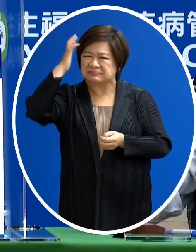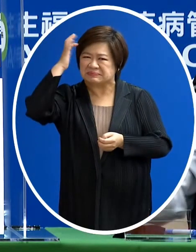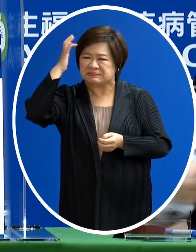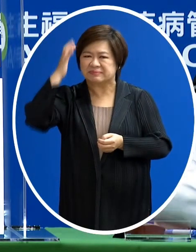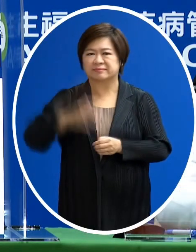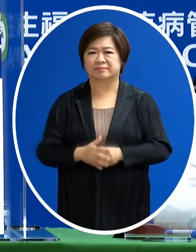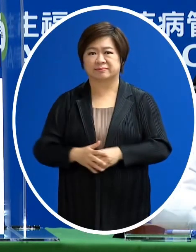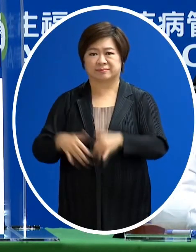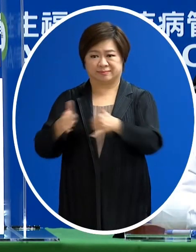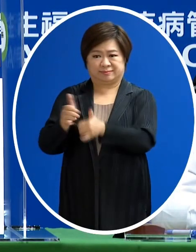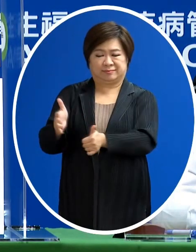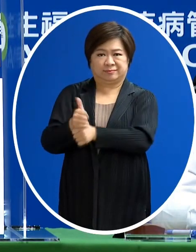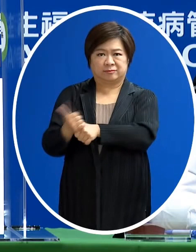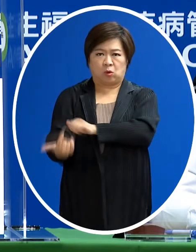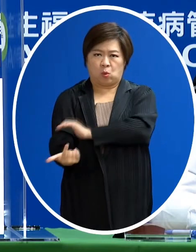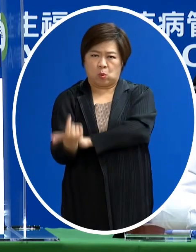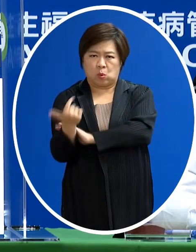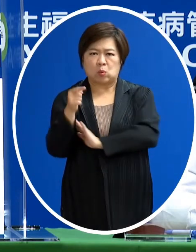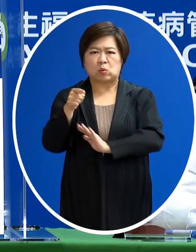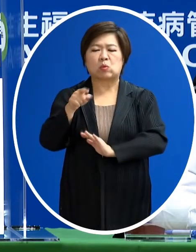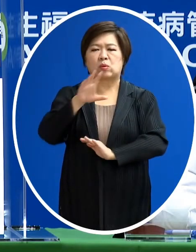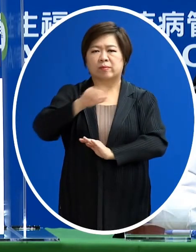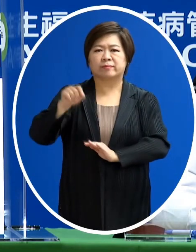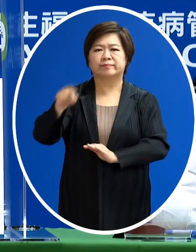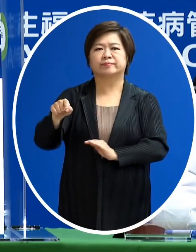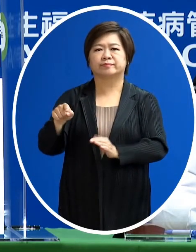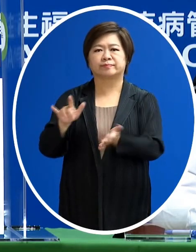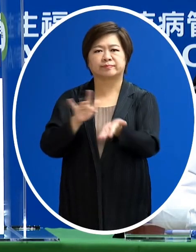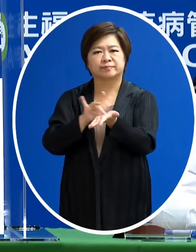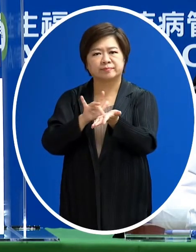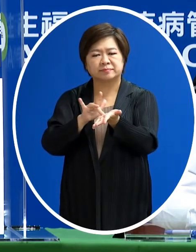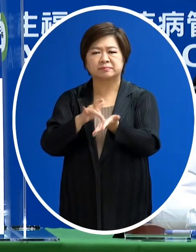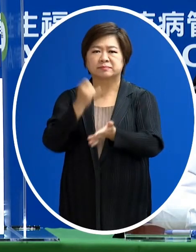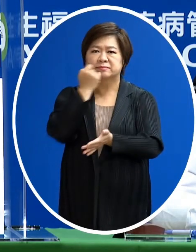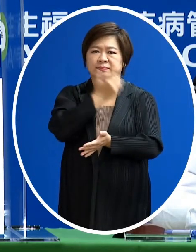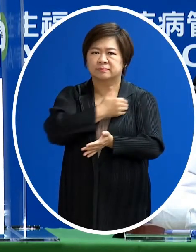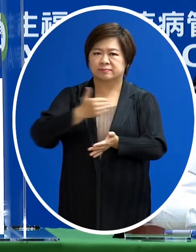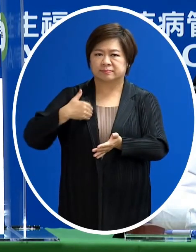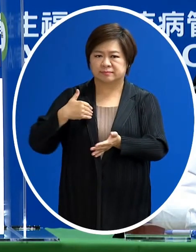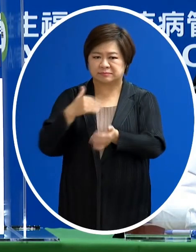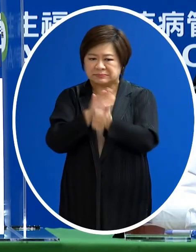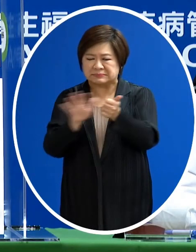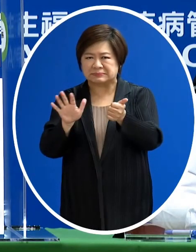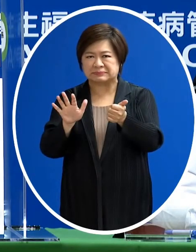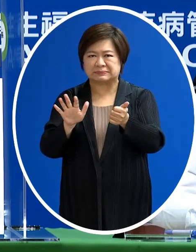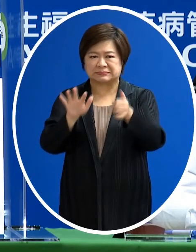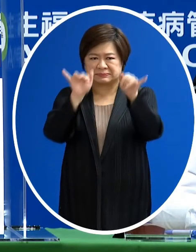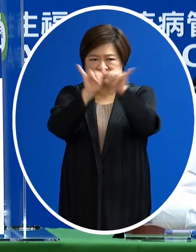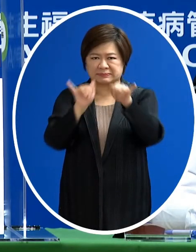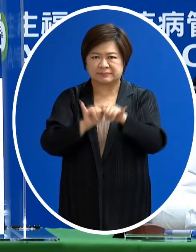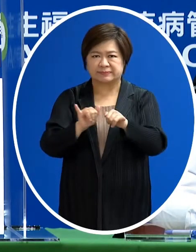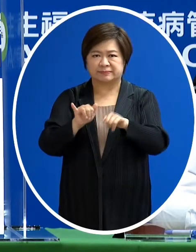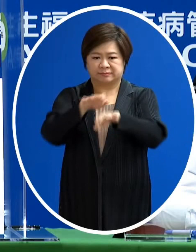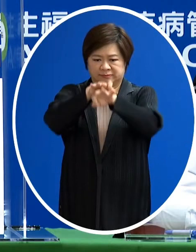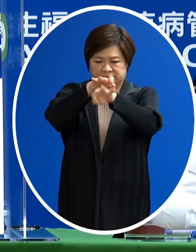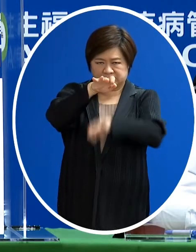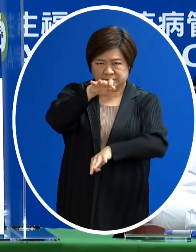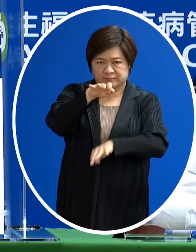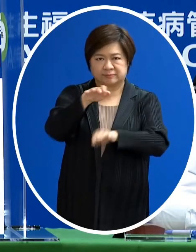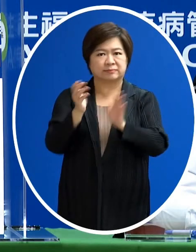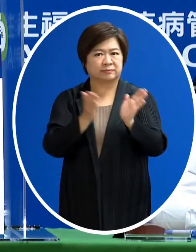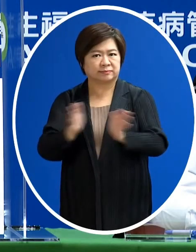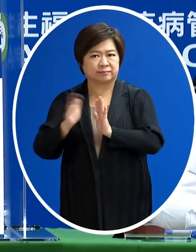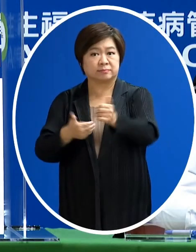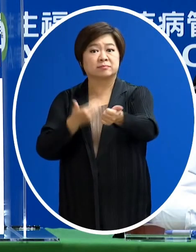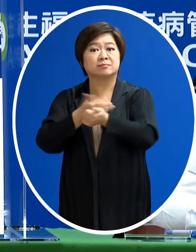健保署很快的 就把這個可能會有衝突的 相關的藥物的藥力都已經做起來了 可以讓